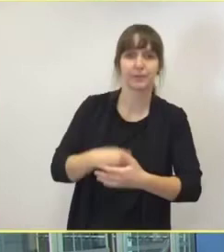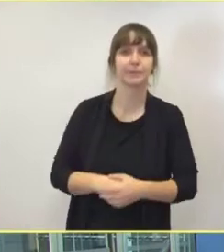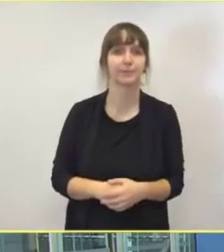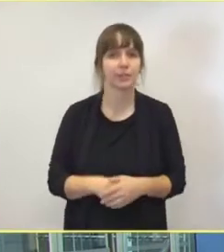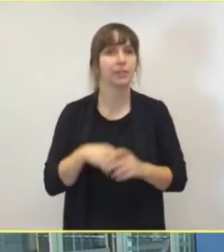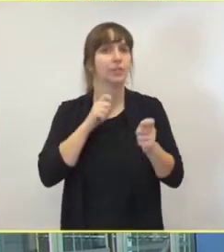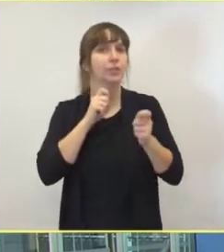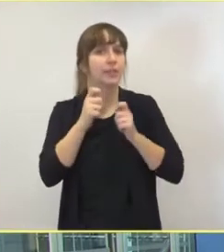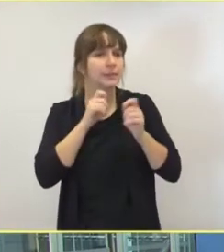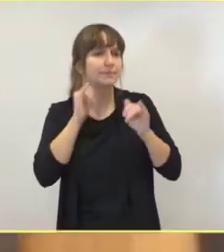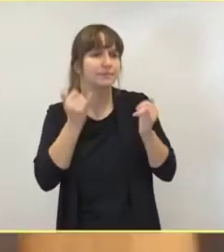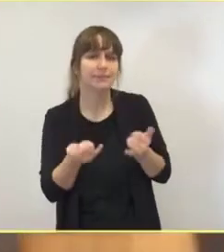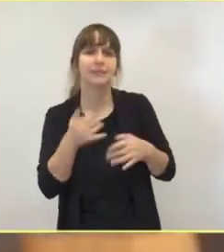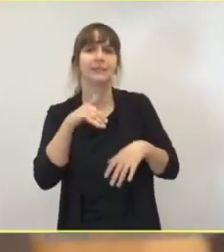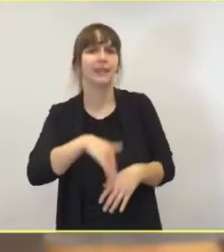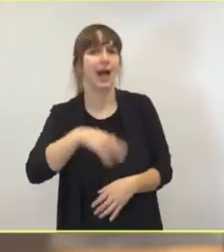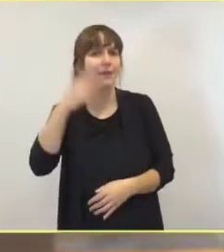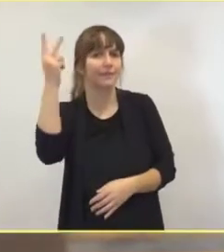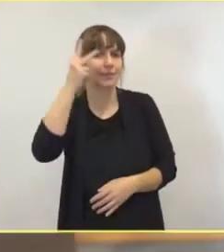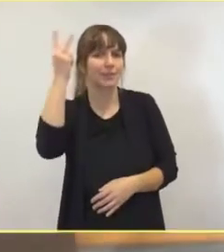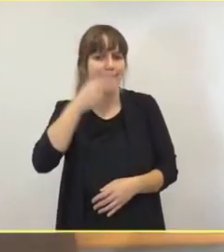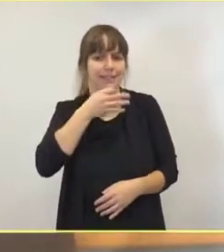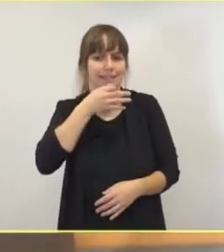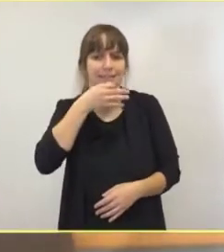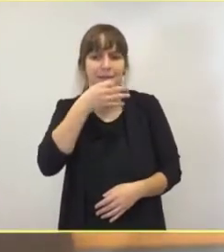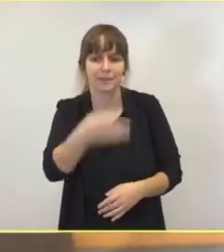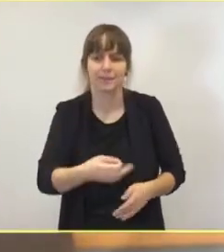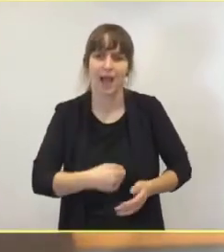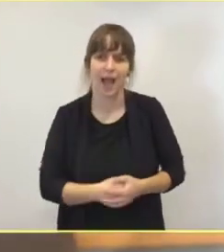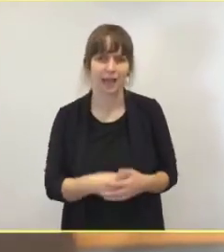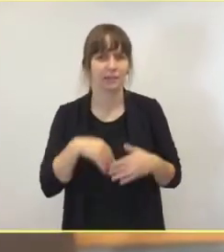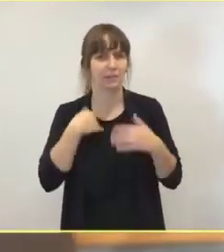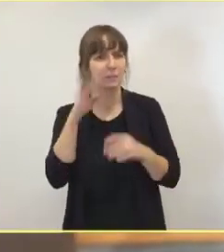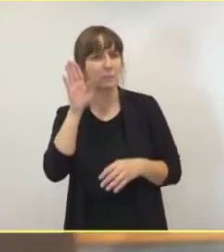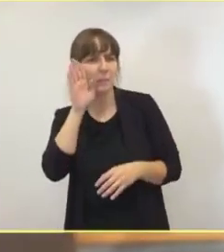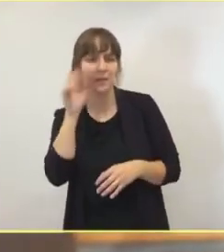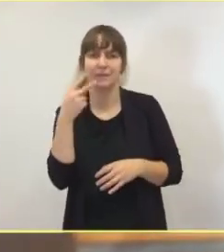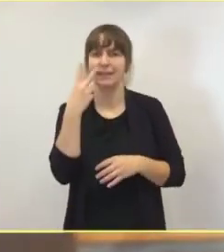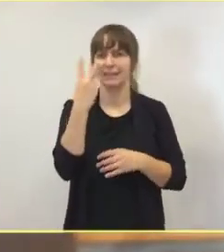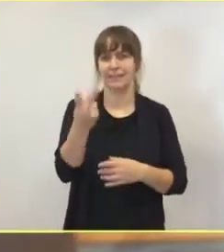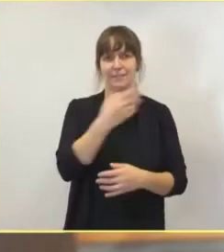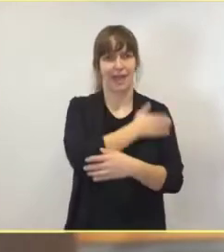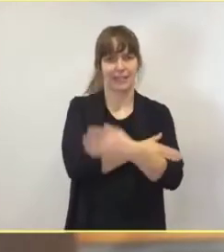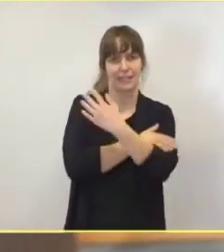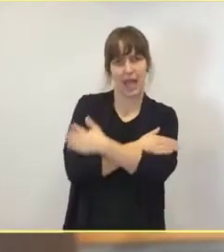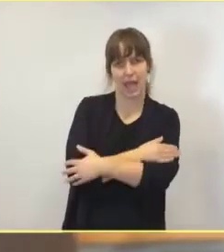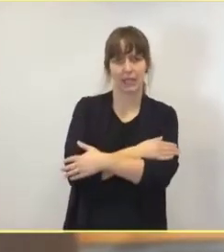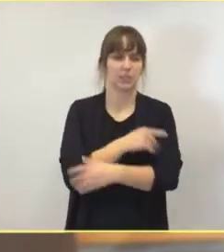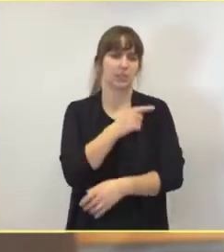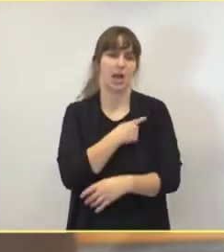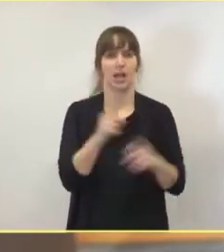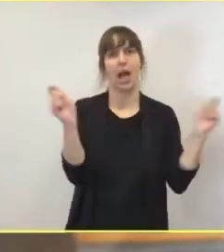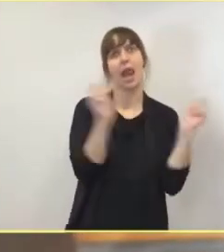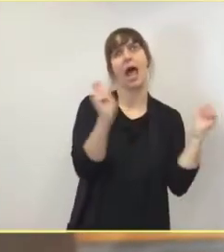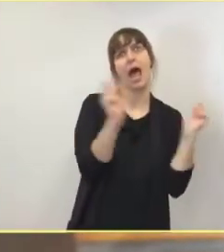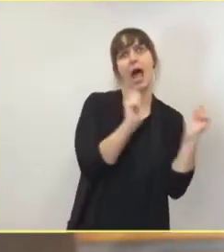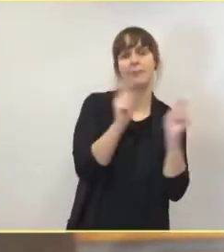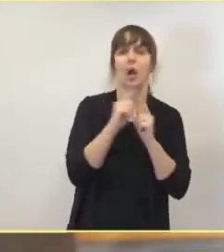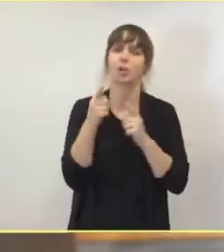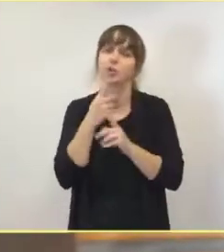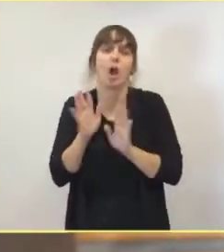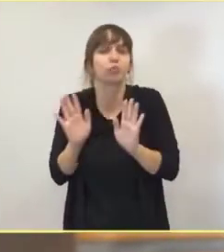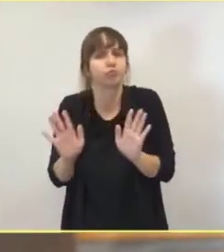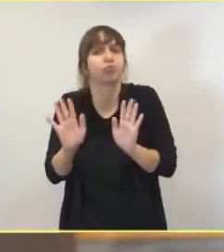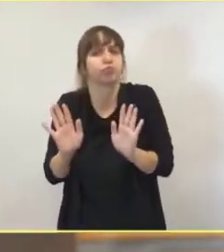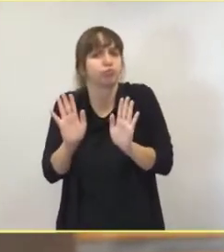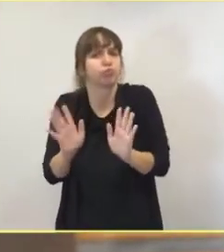Ich habe immer eine Verständnisfrage, und zwar klingt ja ein bisschen so, als seien hier zwei Lager vertreten, also die einen, die ein weniger Alarm machen, die anderen, die ein mehr Alarm machen.